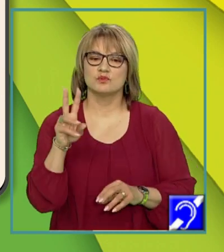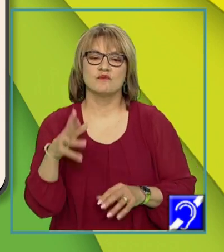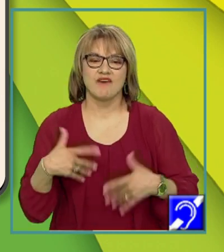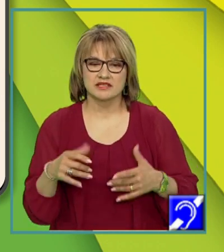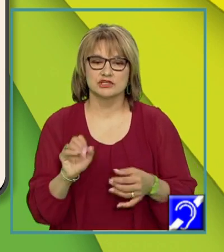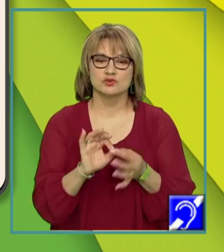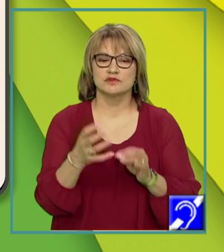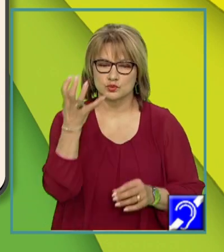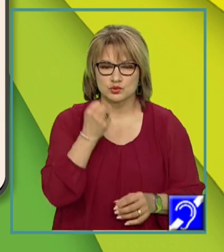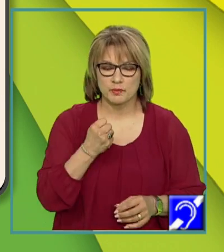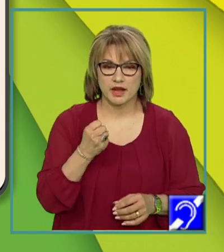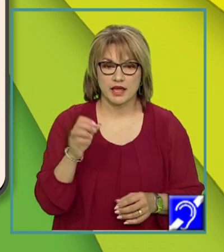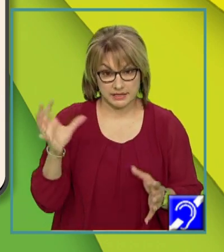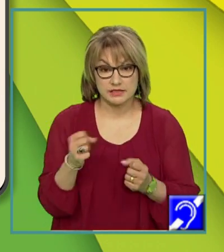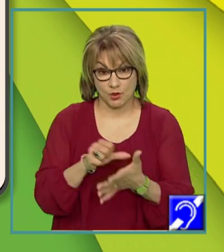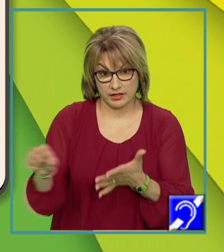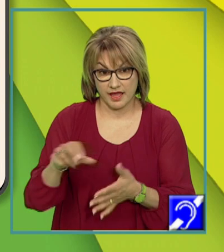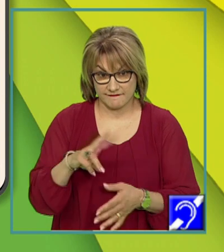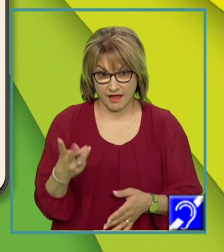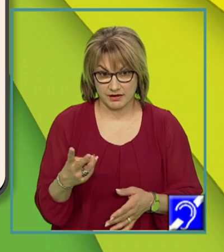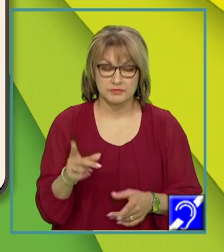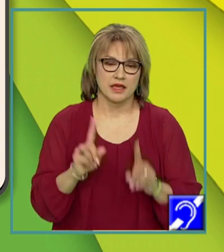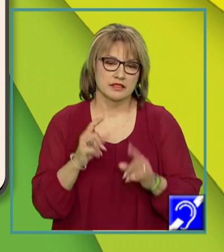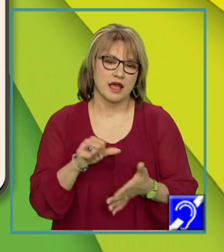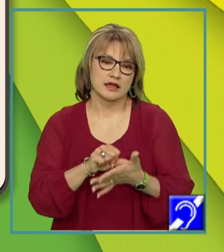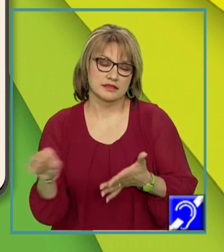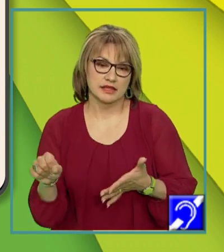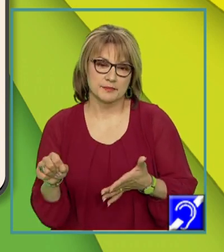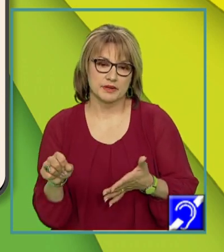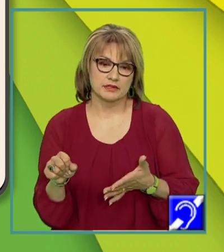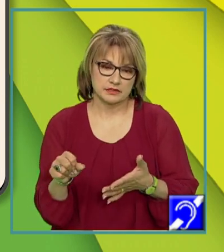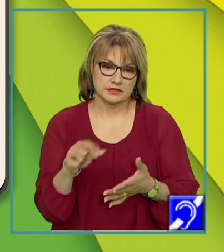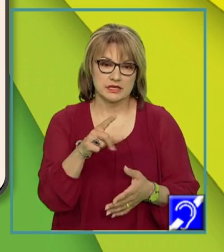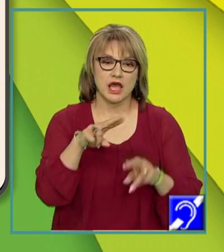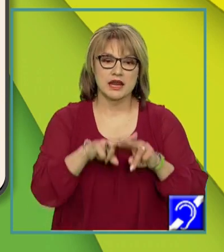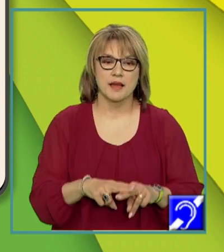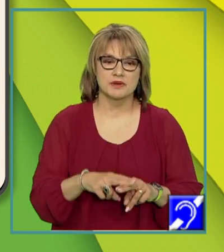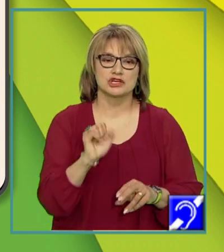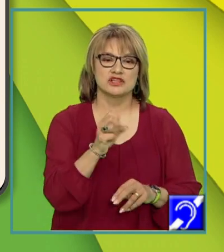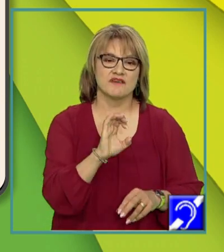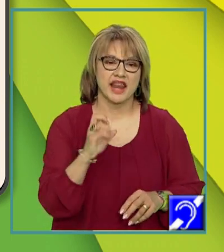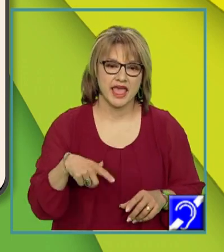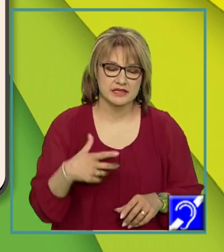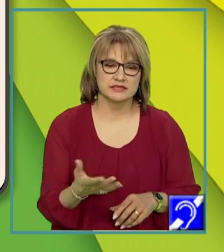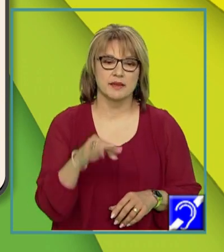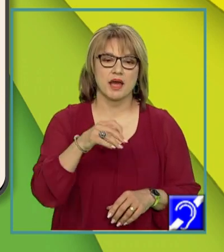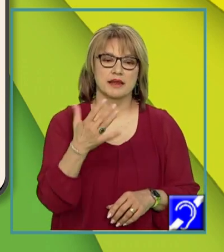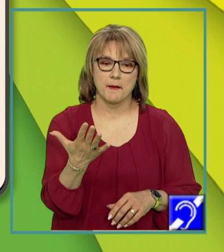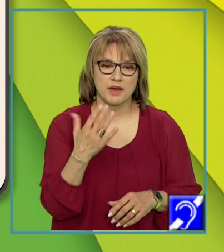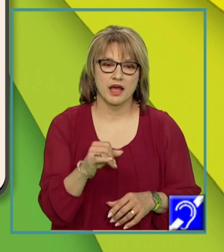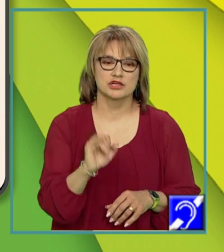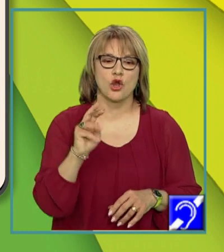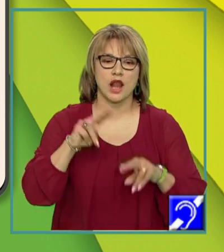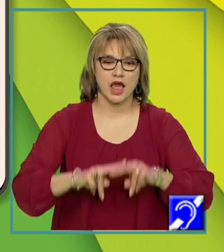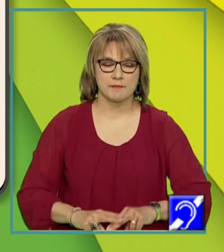și supărat. Evident, copii, dacă le îndepărtăm, vom obține aceste structuri. Ștefan este, Maria pare, Ion a